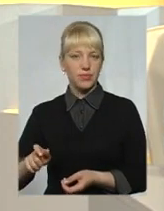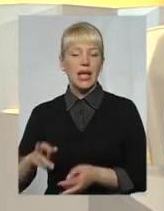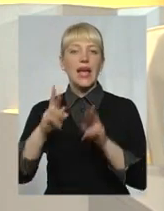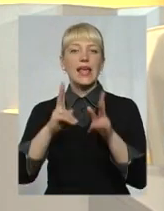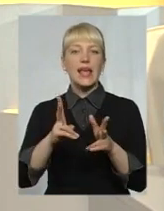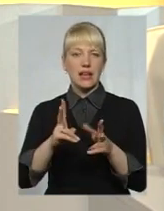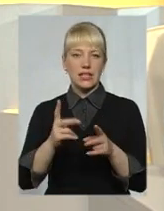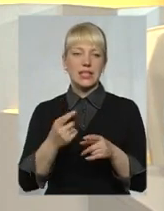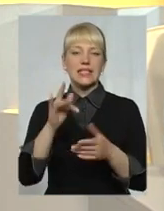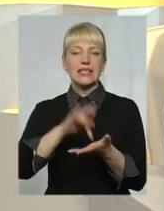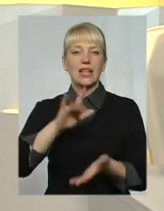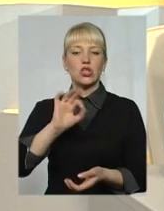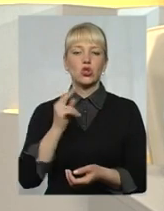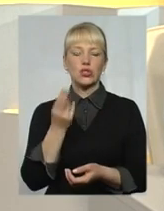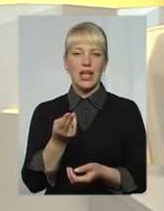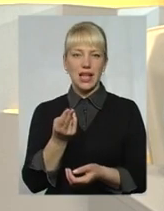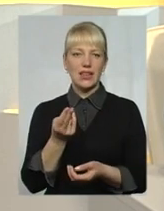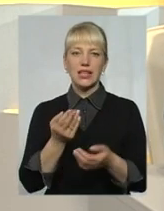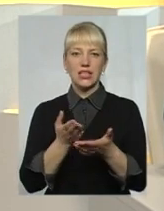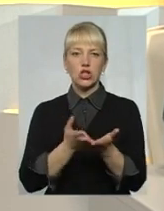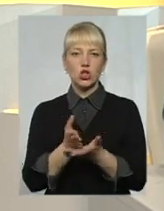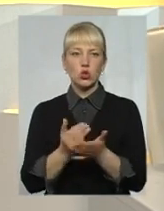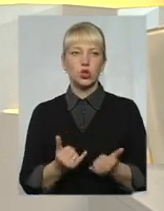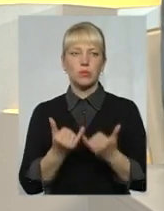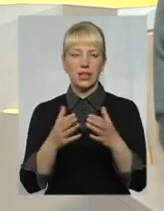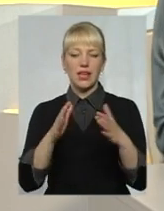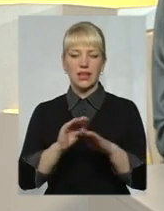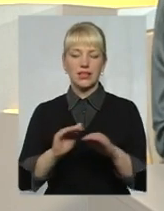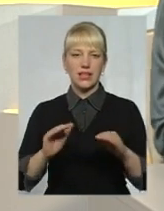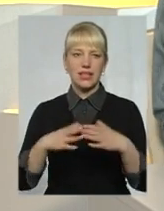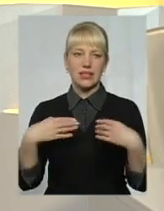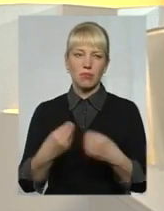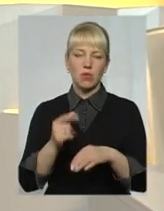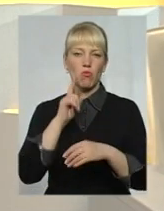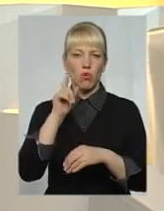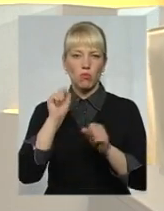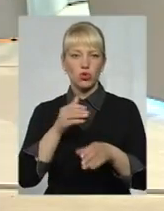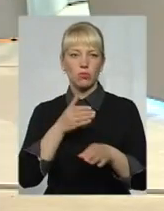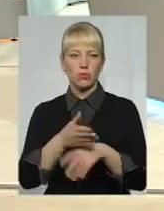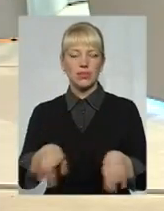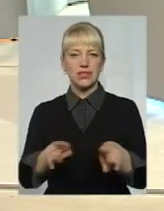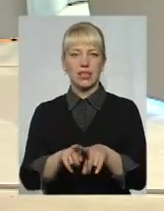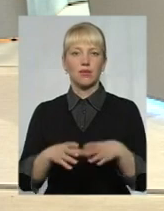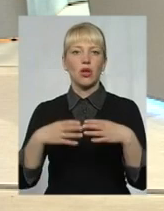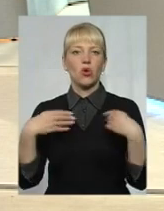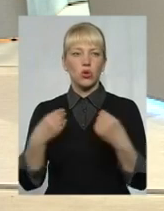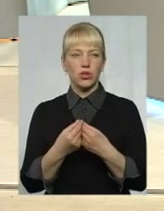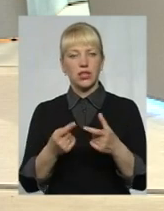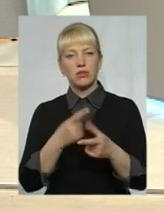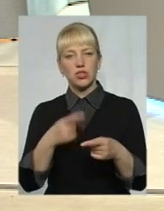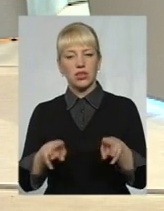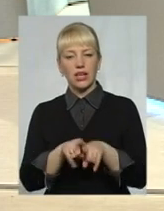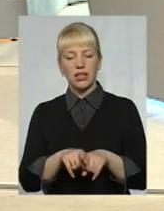як може Центр соціальних служб для сім'ї дітей та молоді допомогти таким родинам? Чи отими